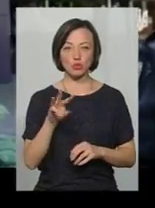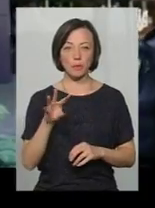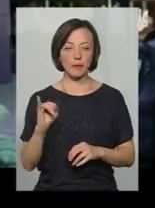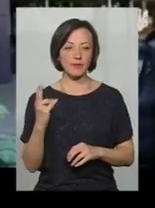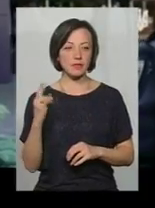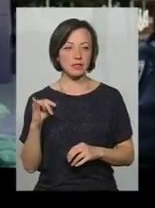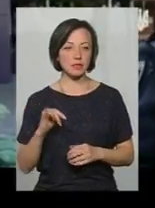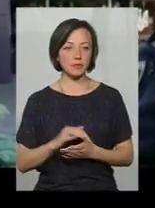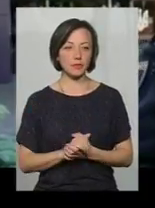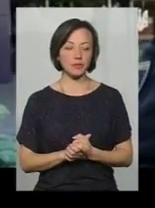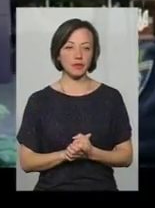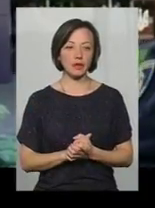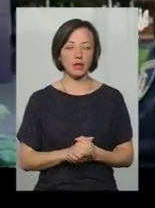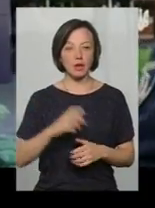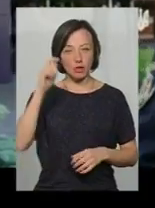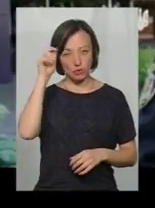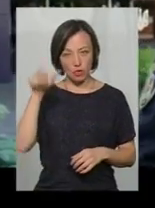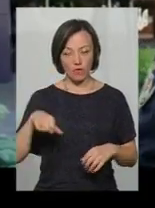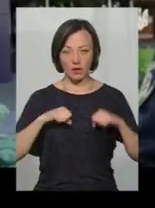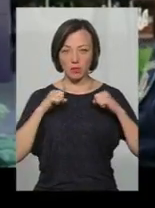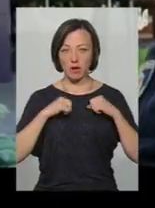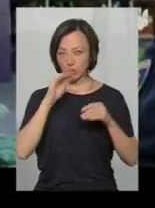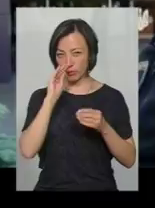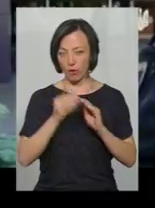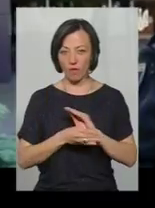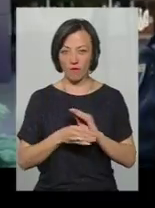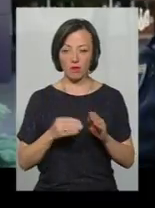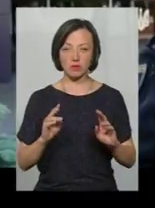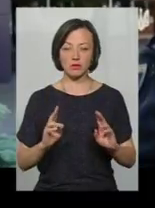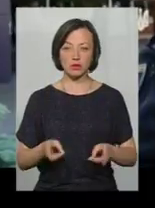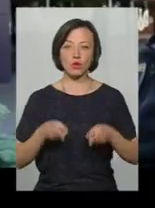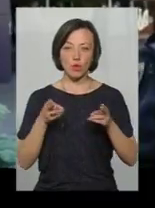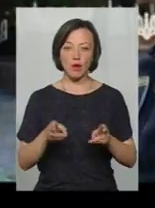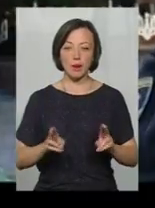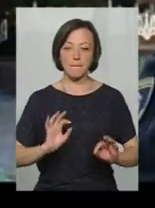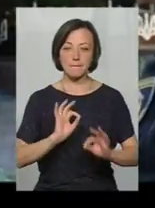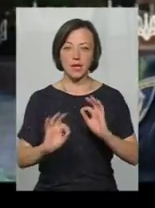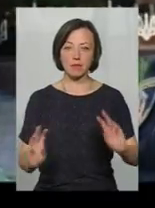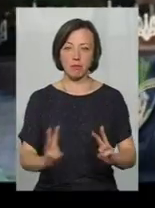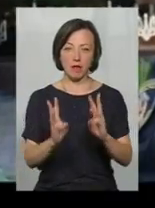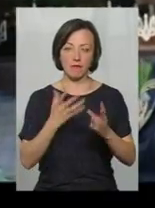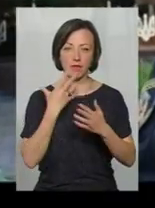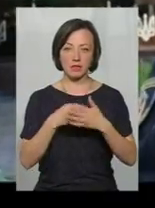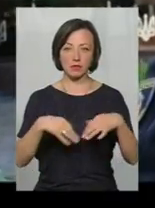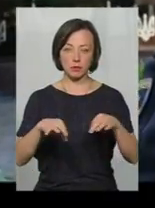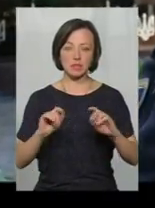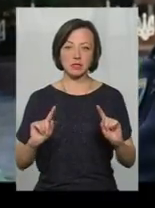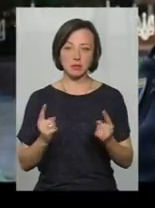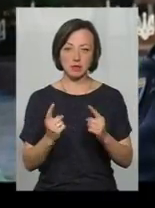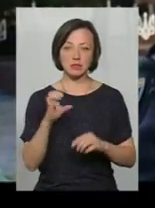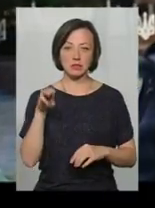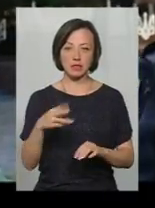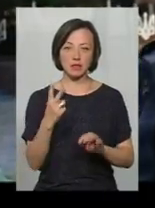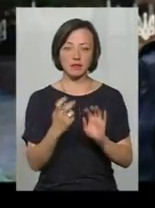Чоловік, намагаючись приховати сліди вчиненого злочину, підпалив власний автомобіль. Наразі він затриманий в порядку статті